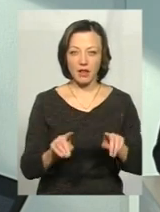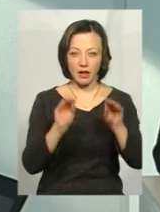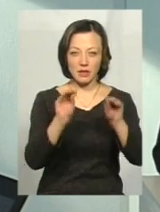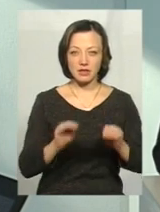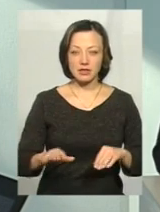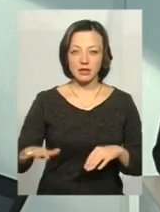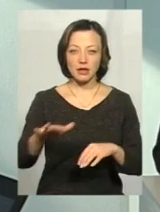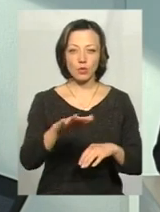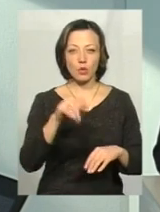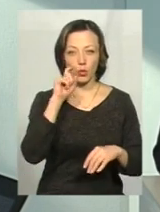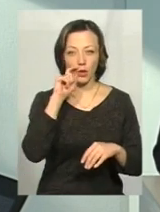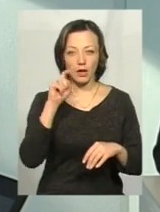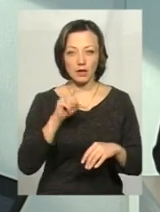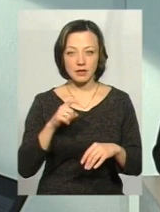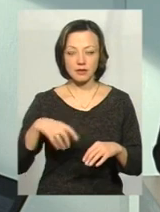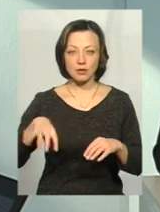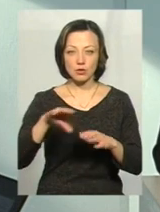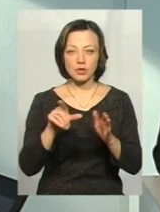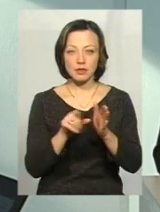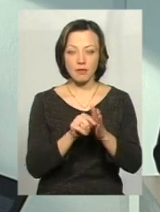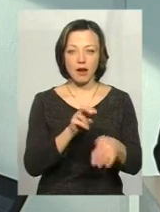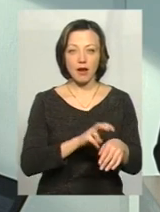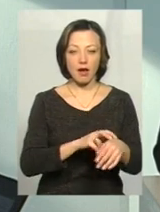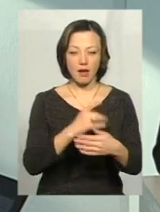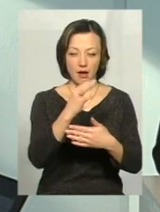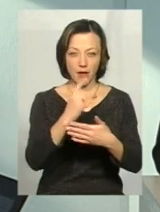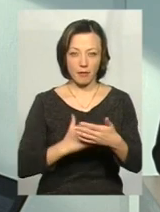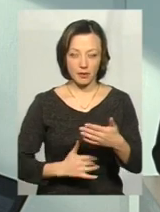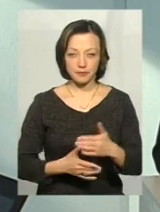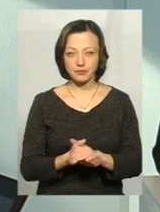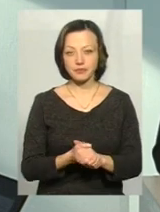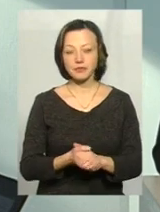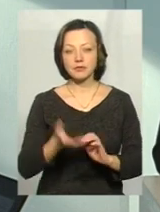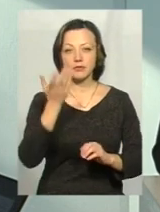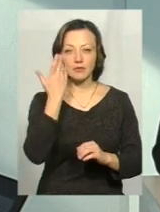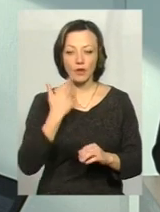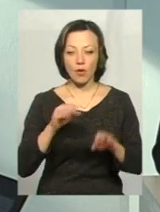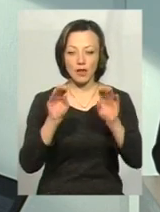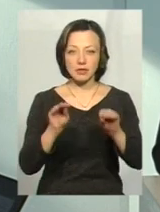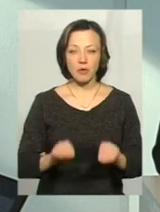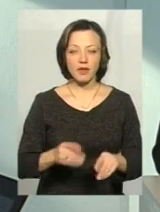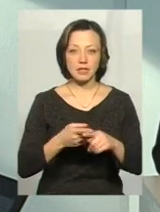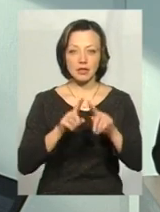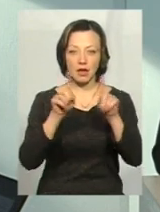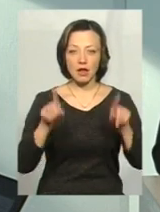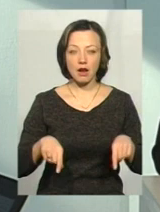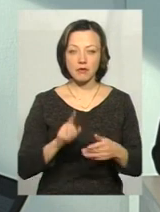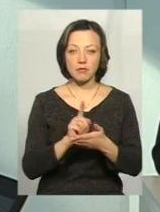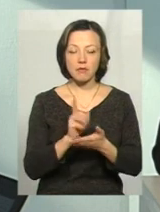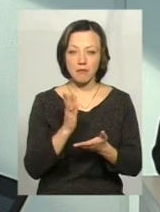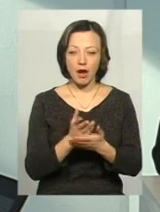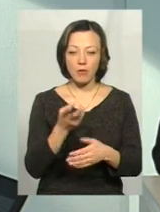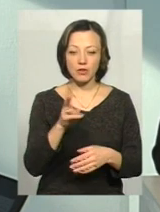території України з усіма лікарями. Коли заповняється ця декларація, вона має подвійне